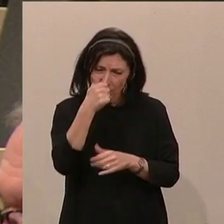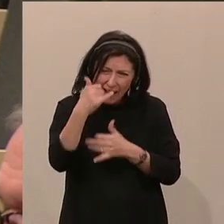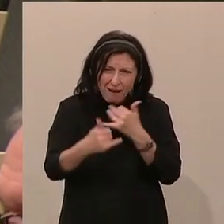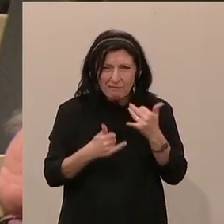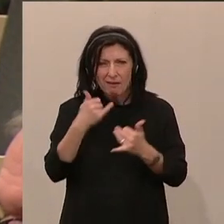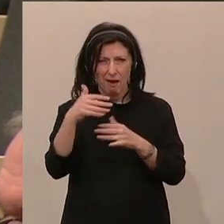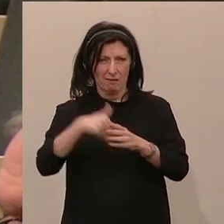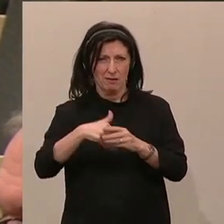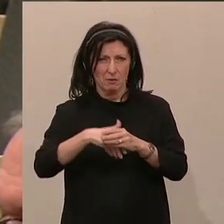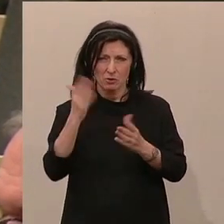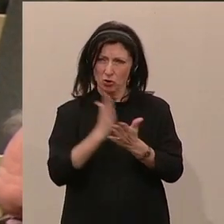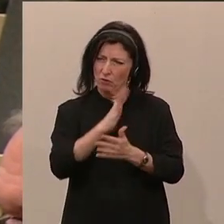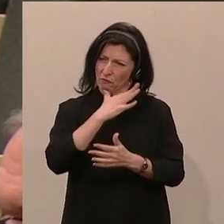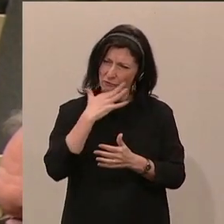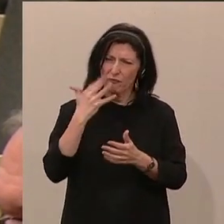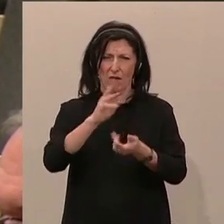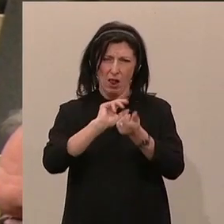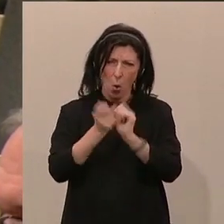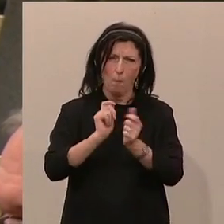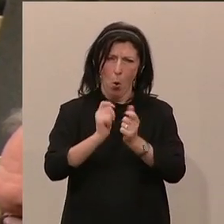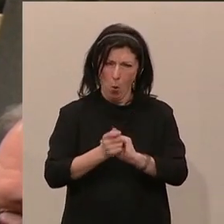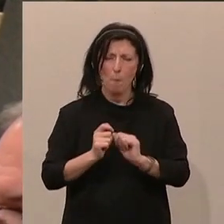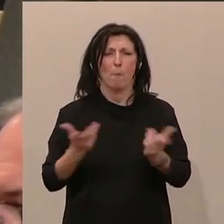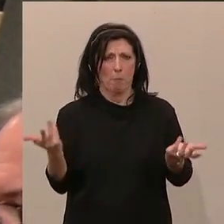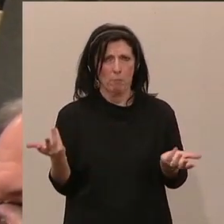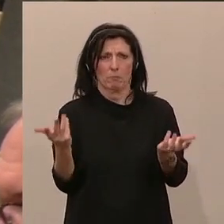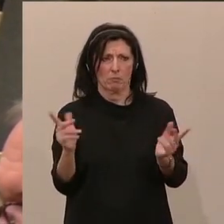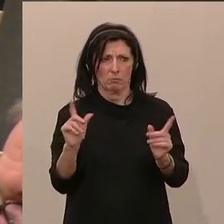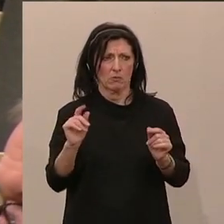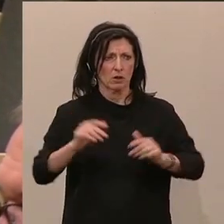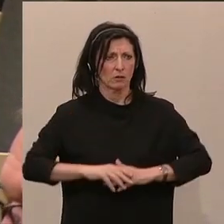ist sehr, sehr viel passiert. Die Österreicherinnen